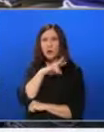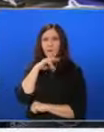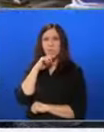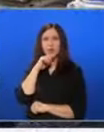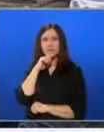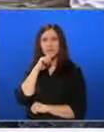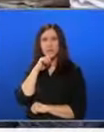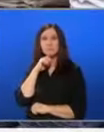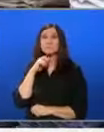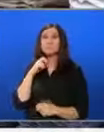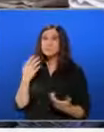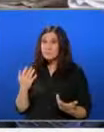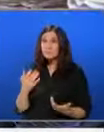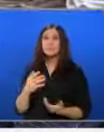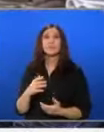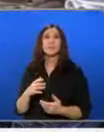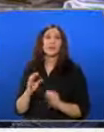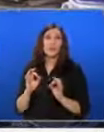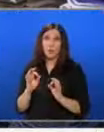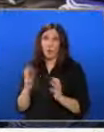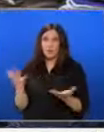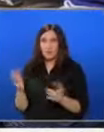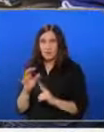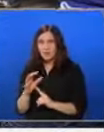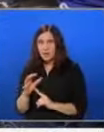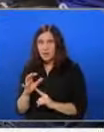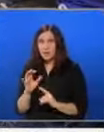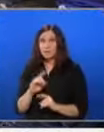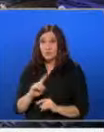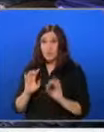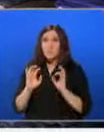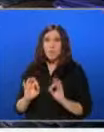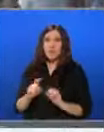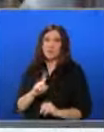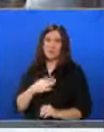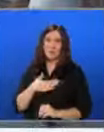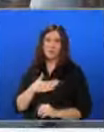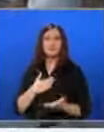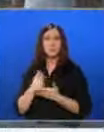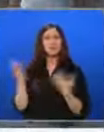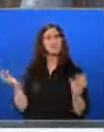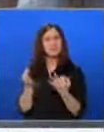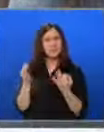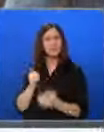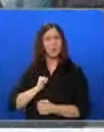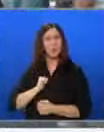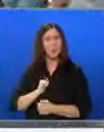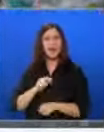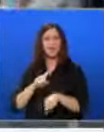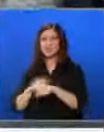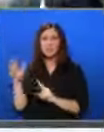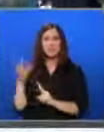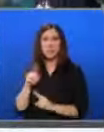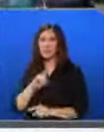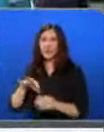полиция проблема. Но такова нападение до момента е нямало. Според специалисти по охрана, частът на